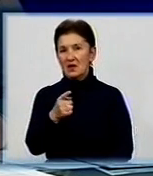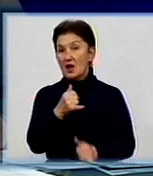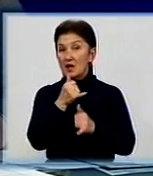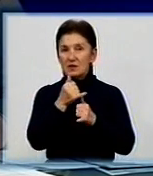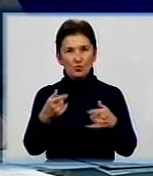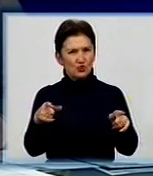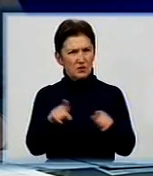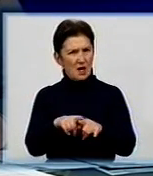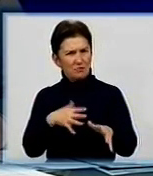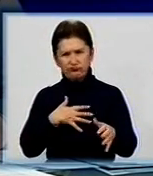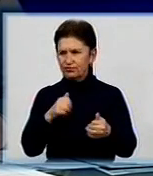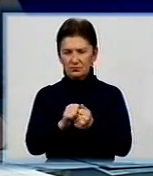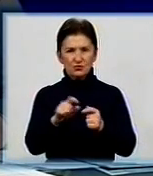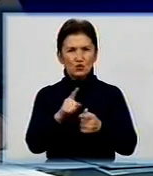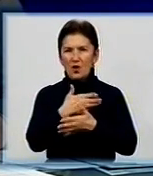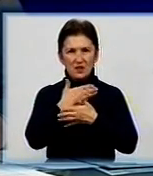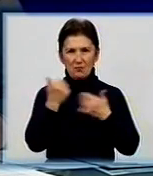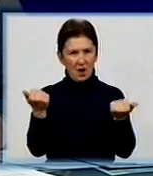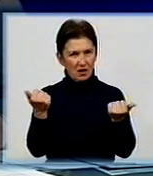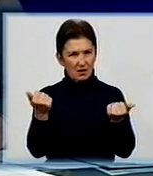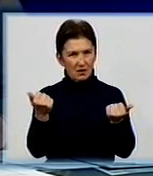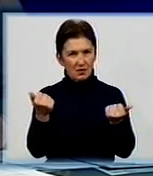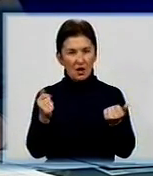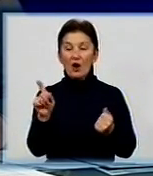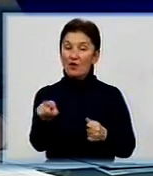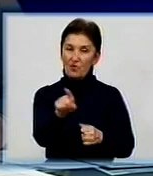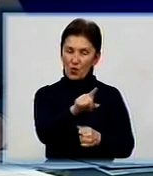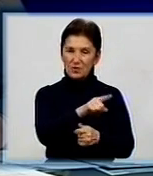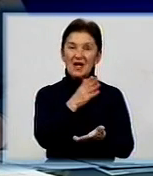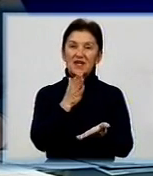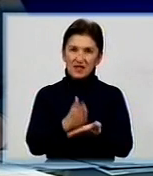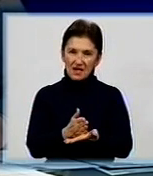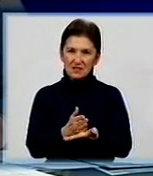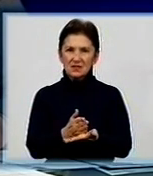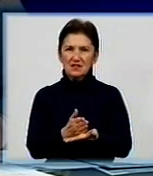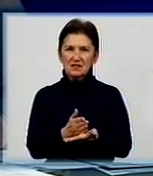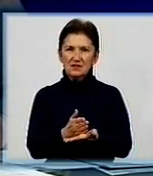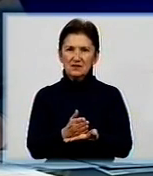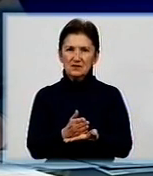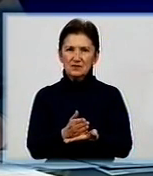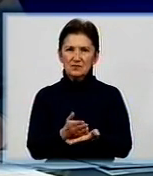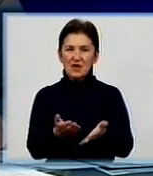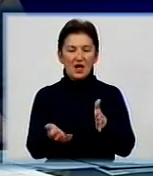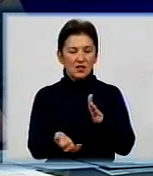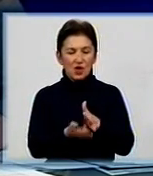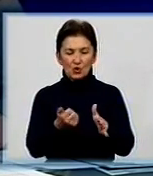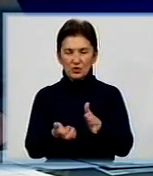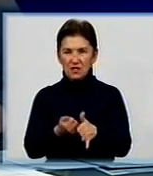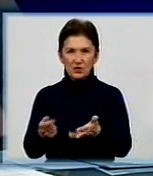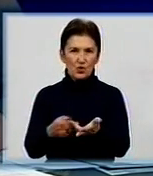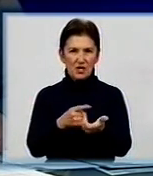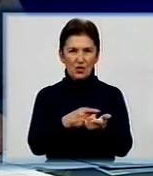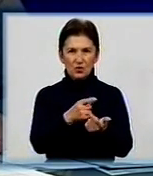так категорично сказати, що їх немає. Вони є. недостатній кількості вони є. Скажімо, що значить недостатній кількості. Якщо ми